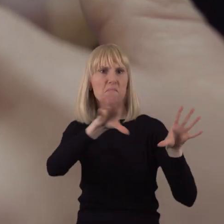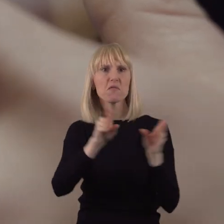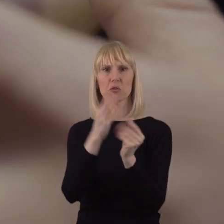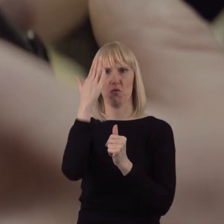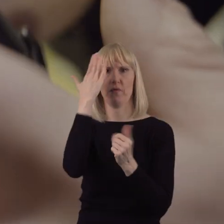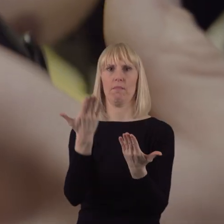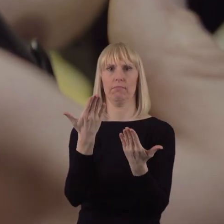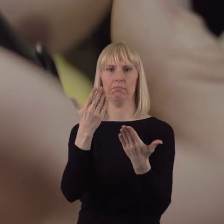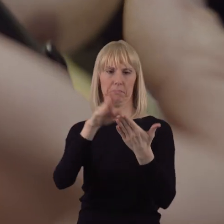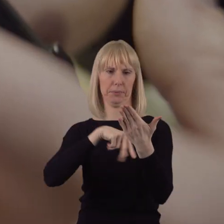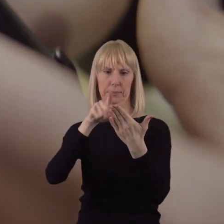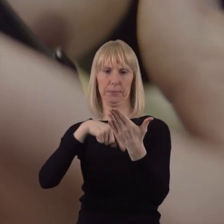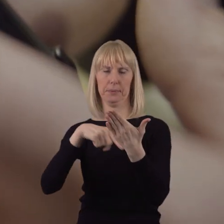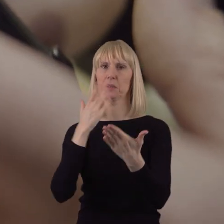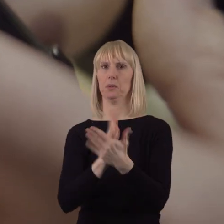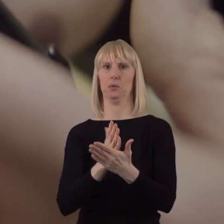mu jest potrzebne do pracy.